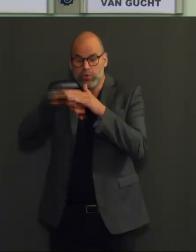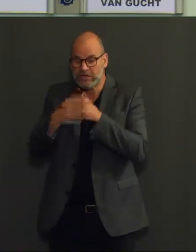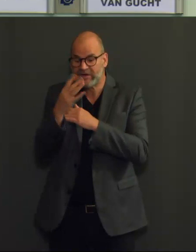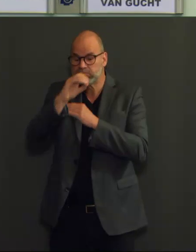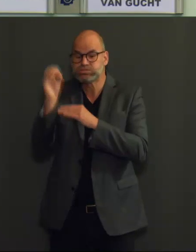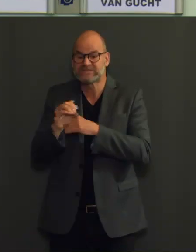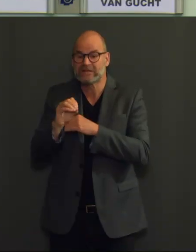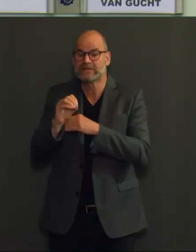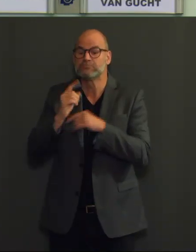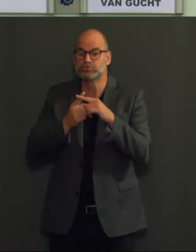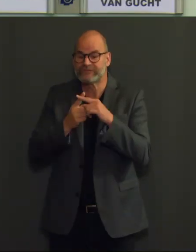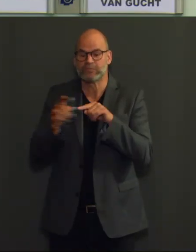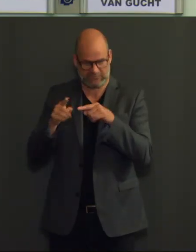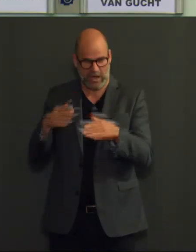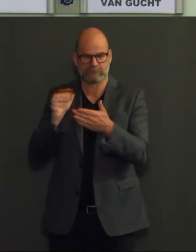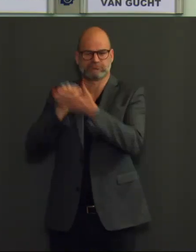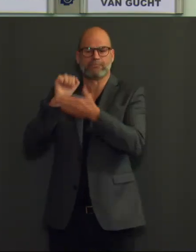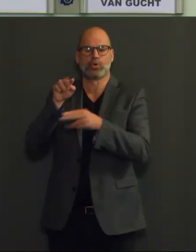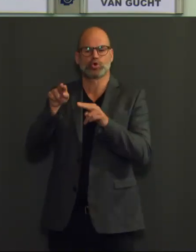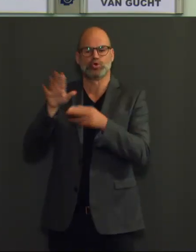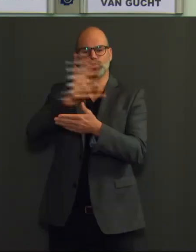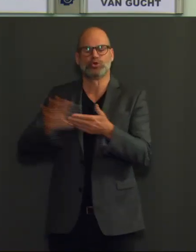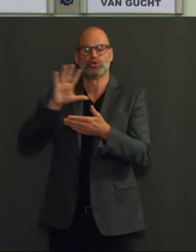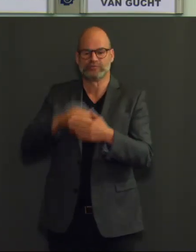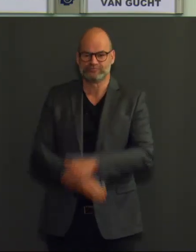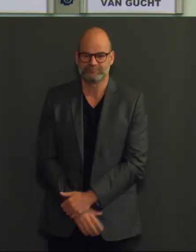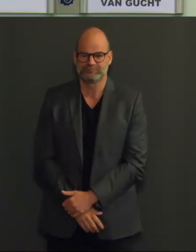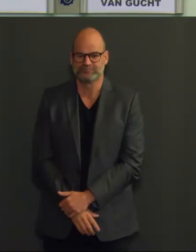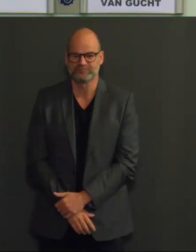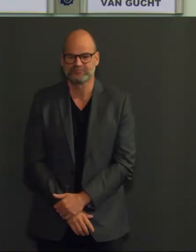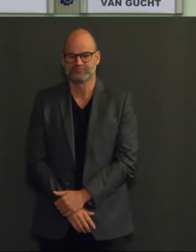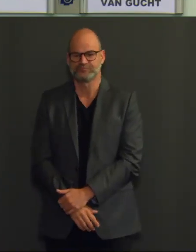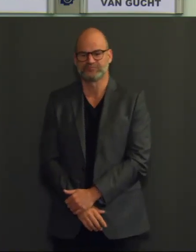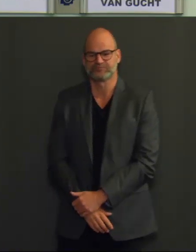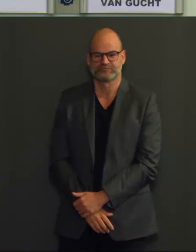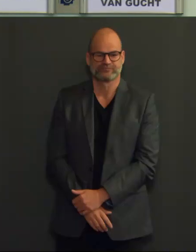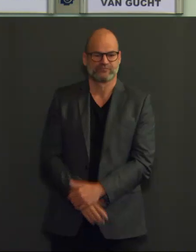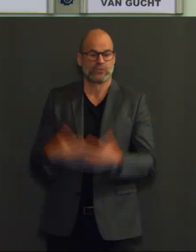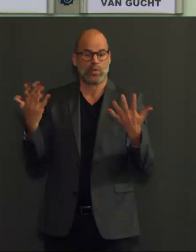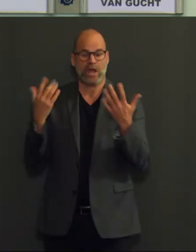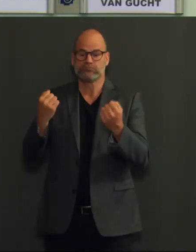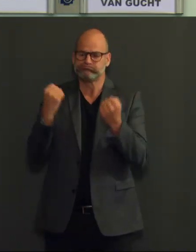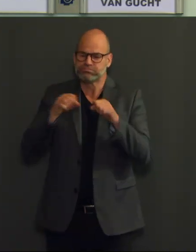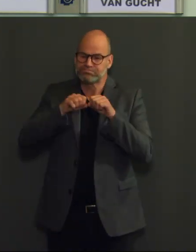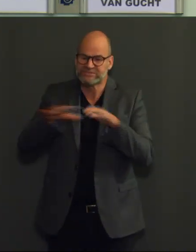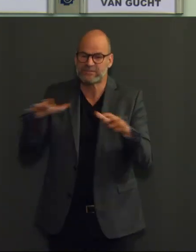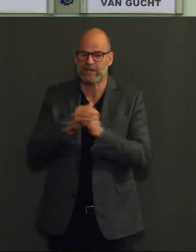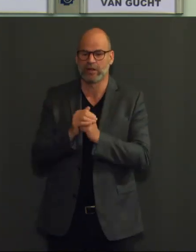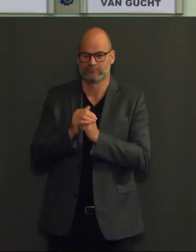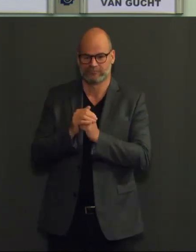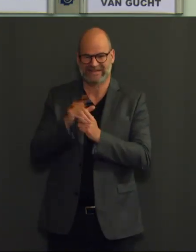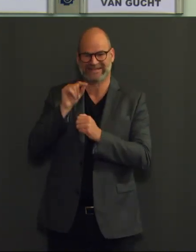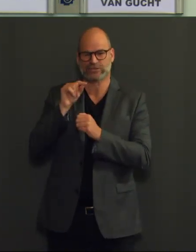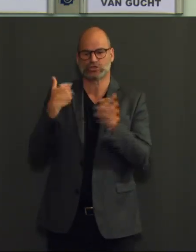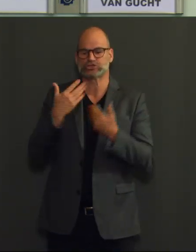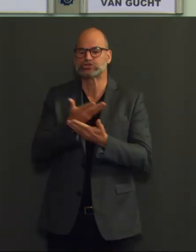De meeste besmettingen worden momenteel nog steeds vastgesteld bij tieners. De besmettingen stijgen er op weekbasis